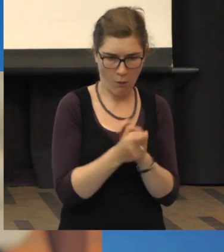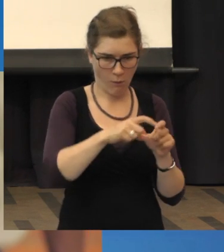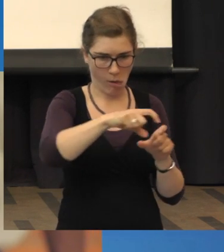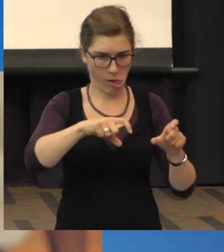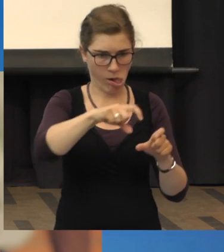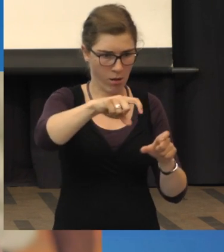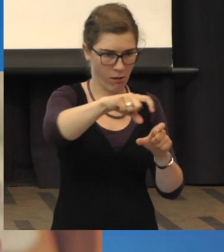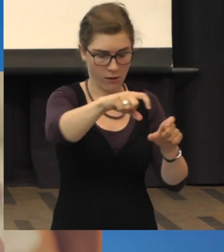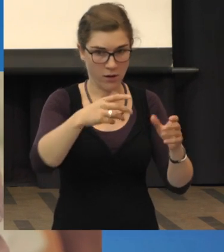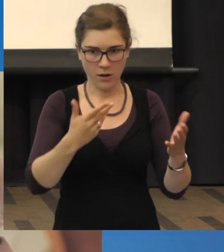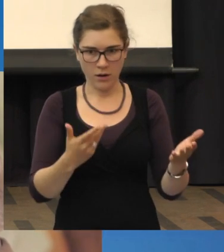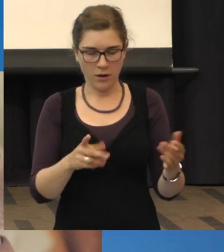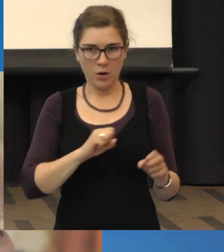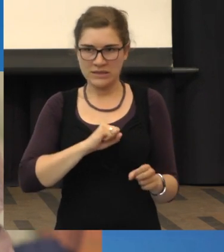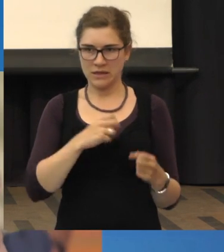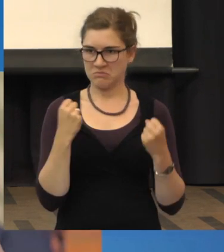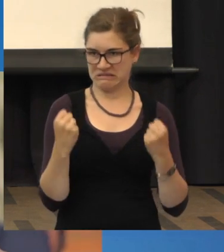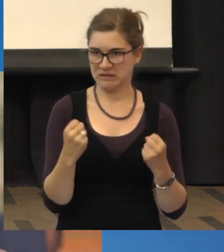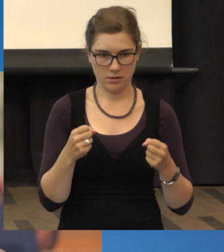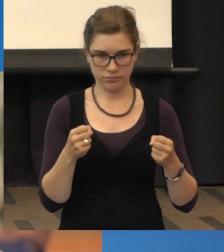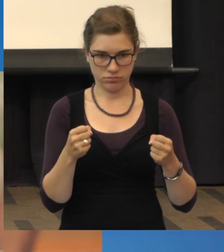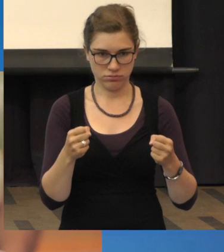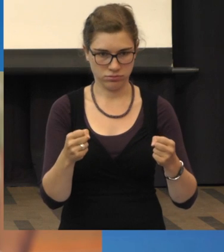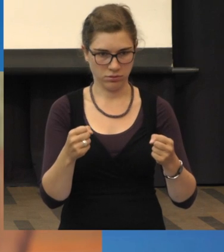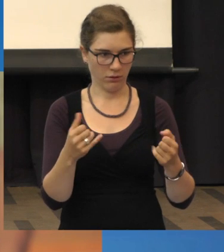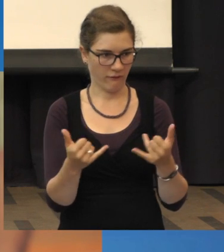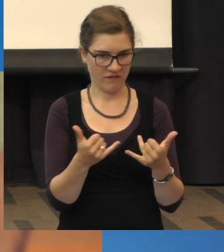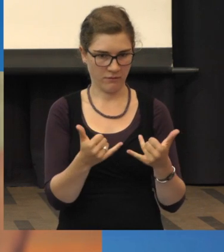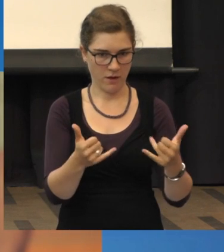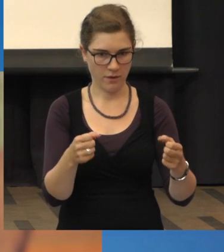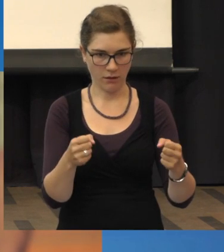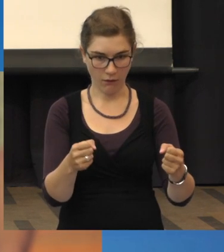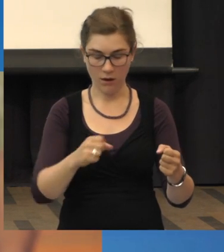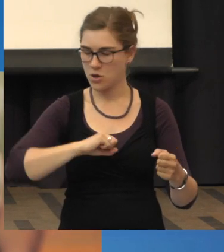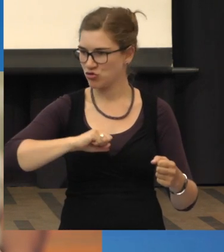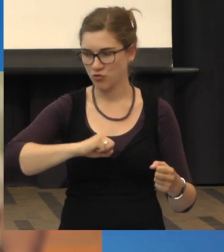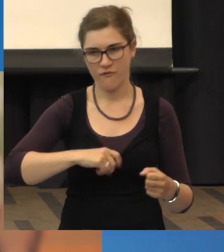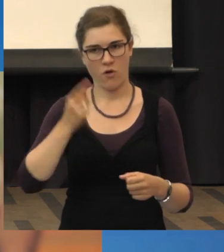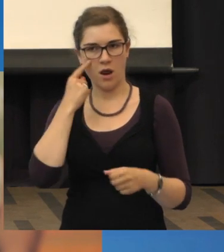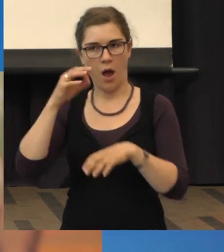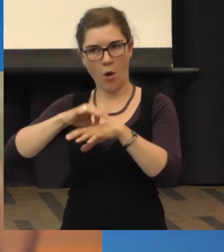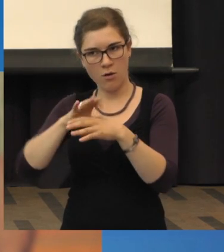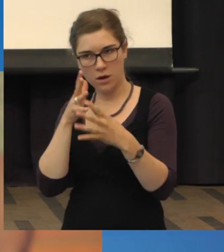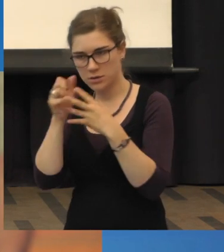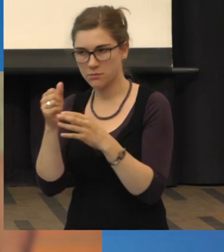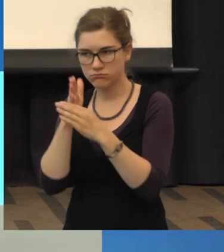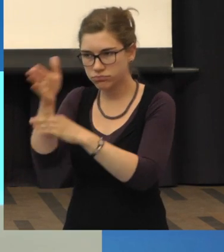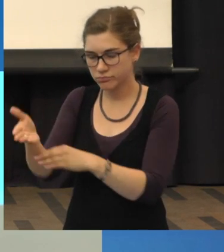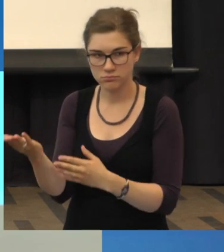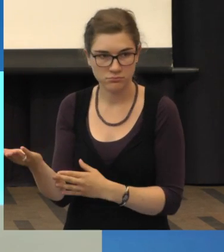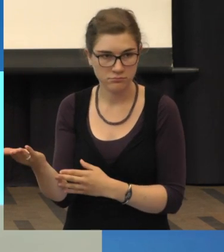ich bin nicht mehr sicher gewesen, wie ich fahre. Darauf sofort zum Augenarzt festgestellt,